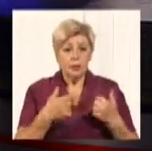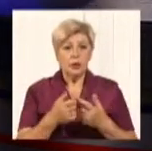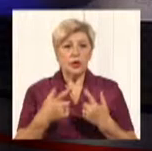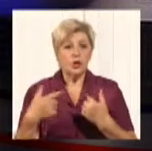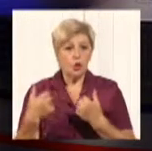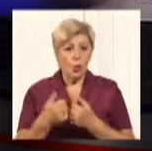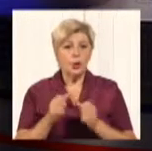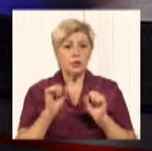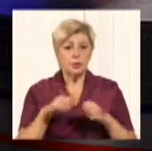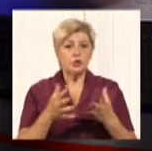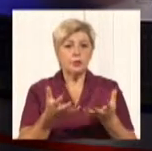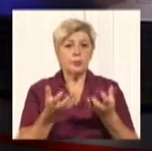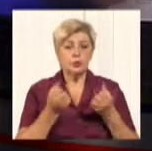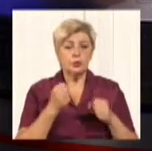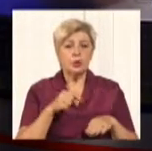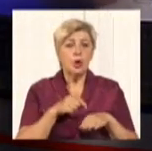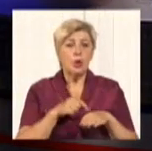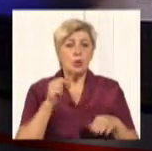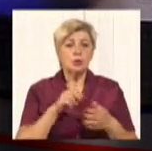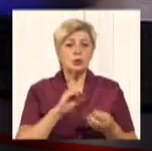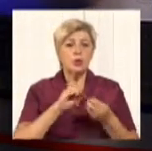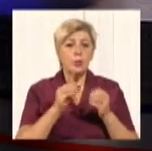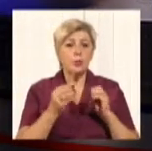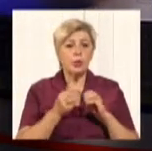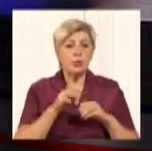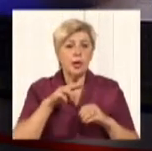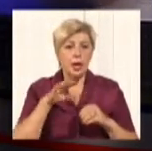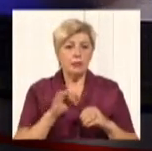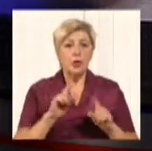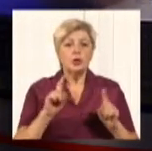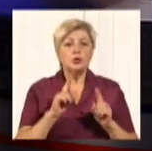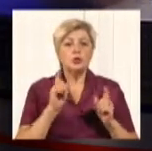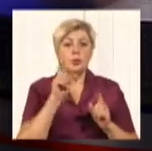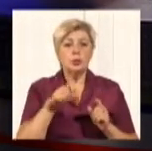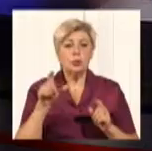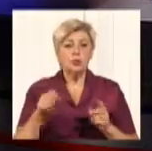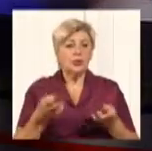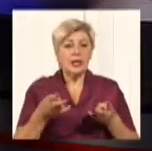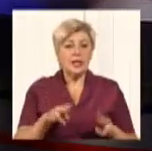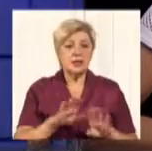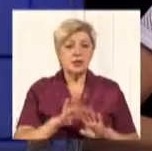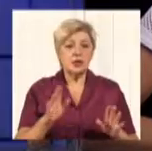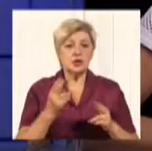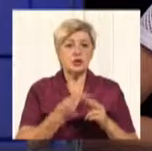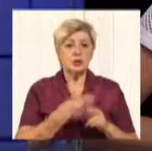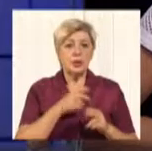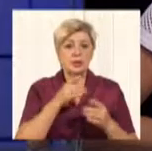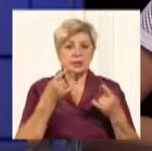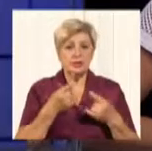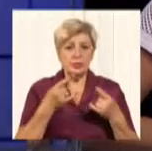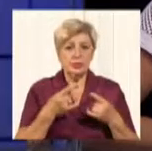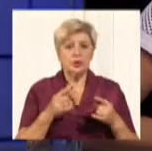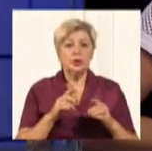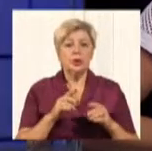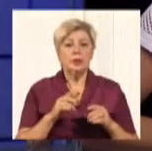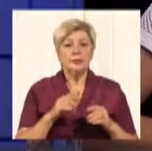принципі, такої гострої проблеми, що людина залишилась без телебачення, бо вона абсолютно не може придбати